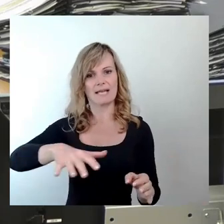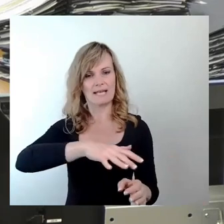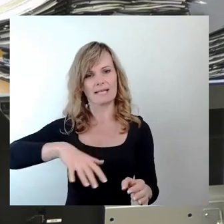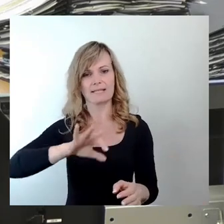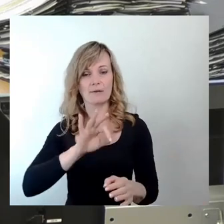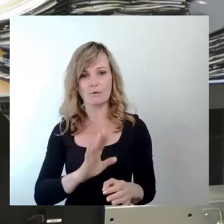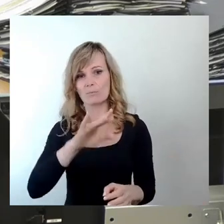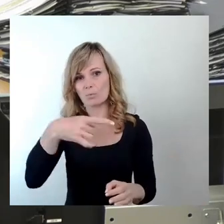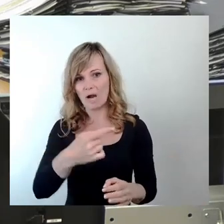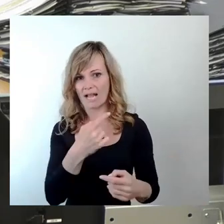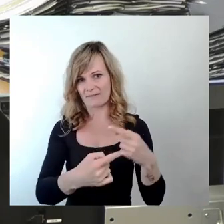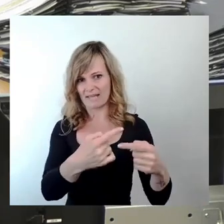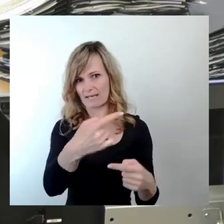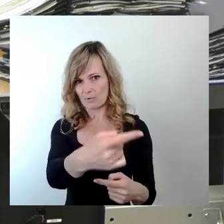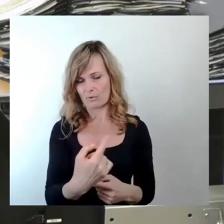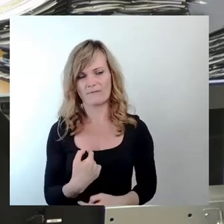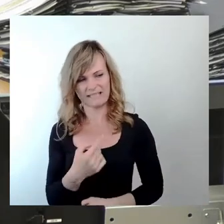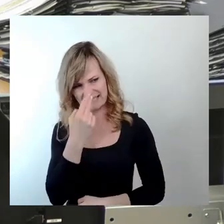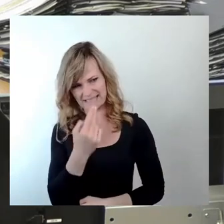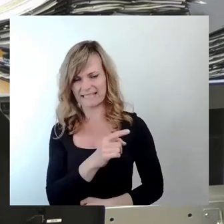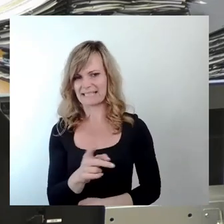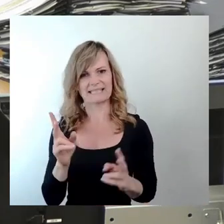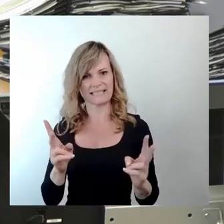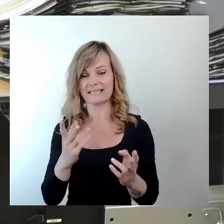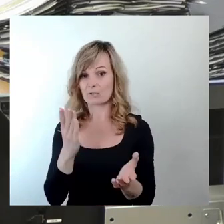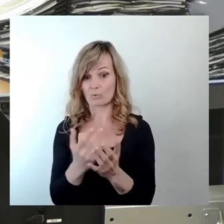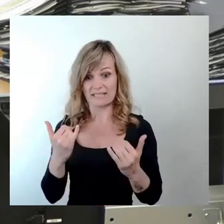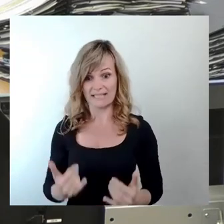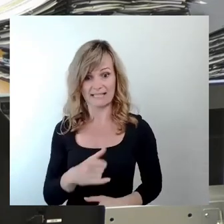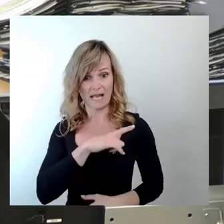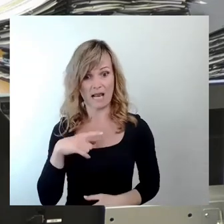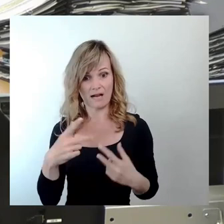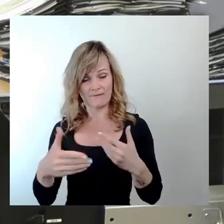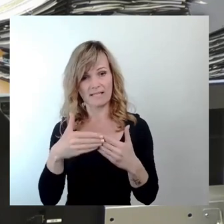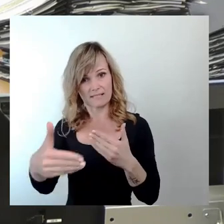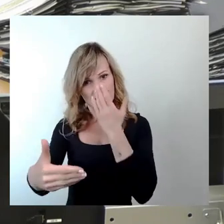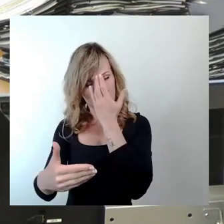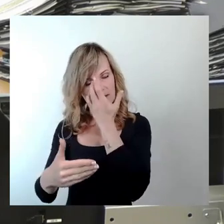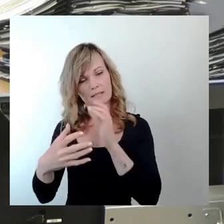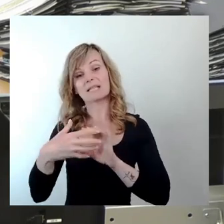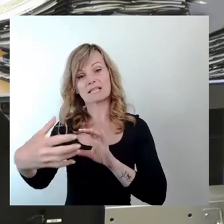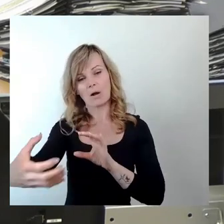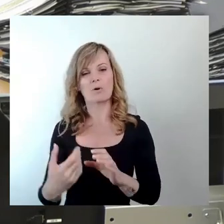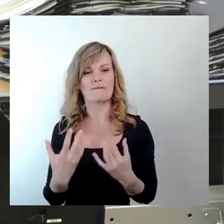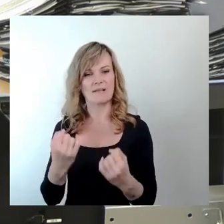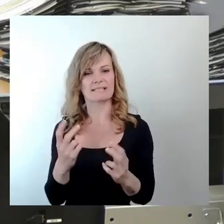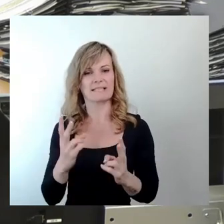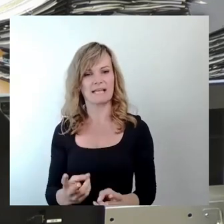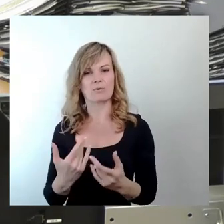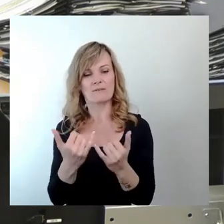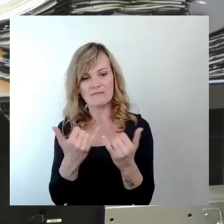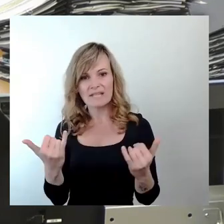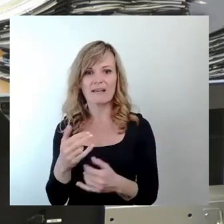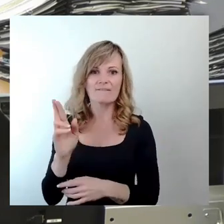Wir halten es nicht für richtig, jetzt schon eine langfristige oder dauerhafte Festlegung für das Wie und von Wem einer kommerziellen Nutzung zu